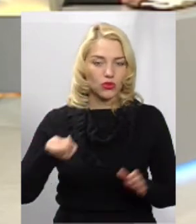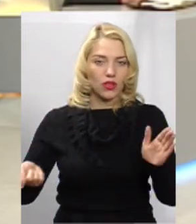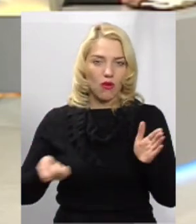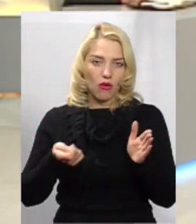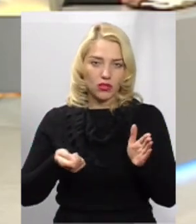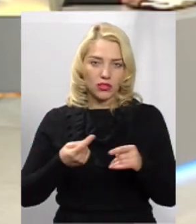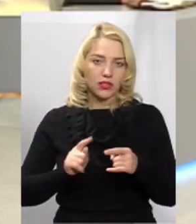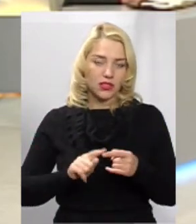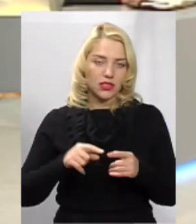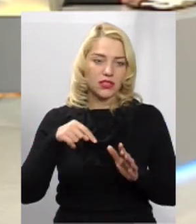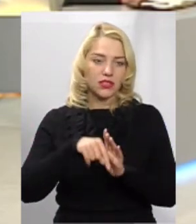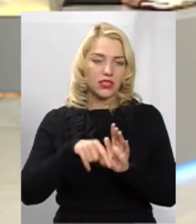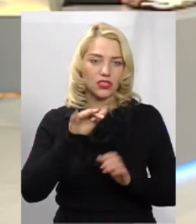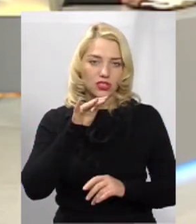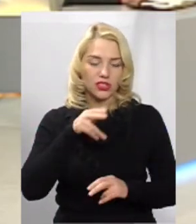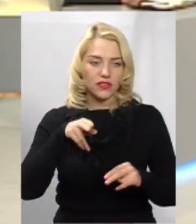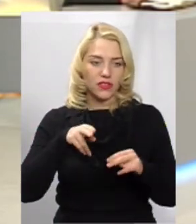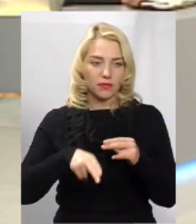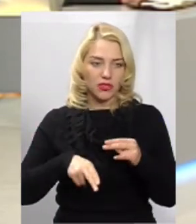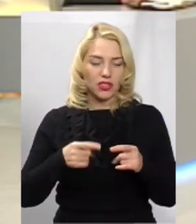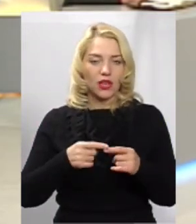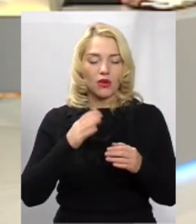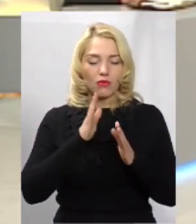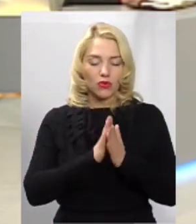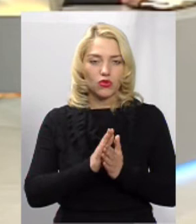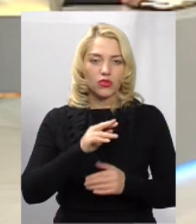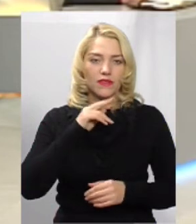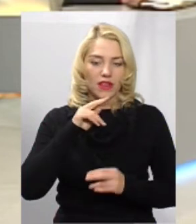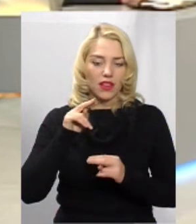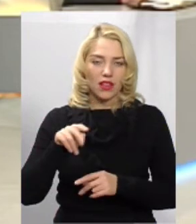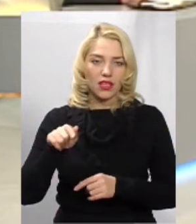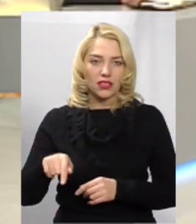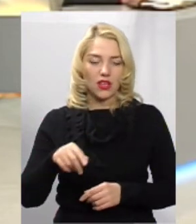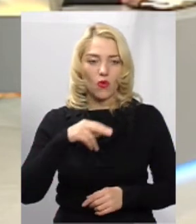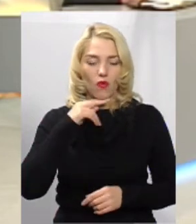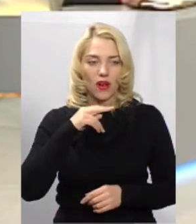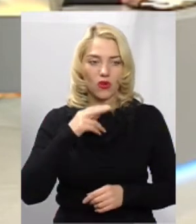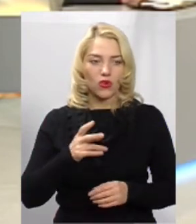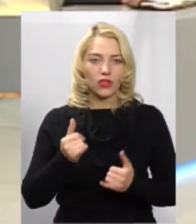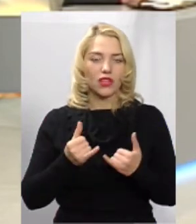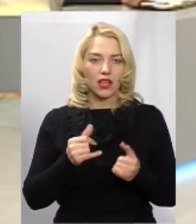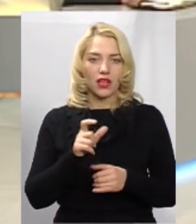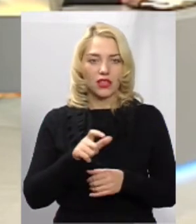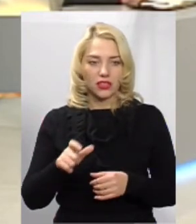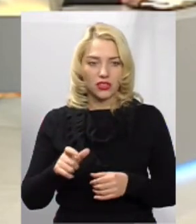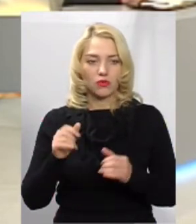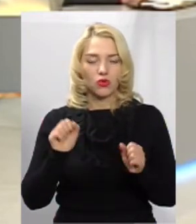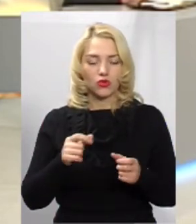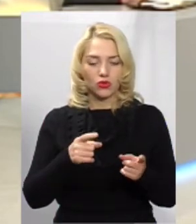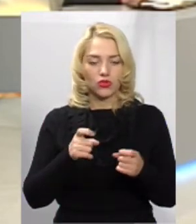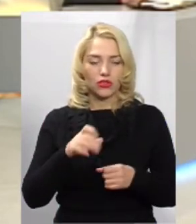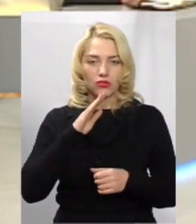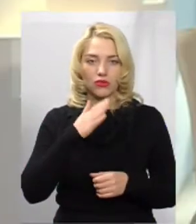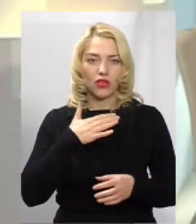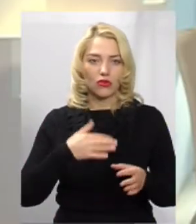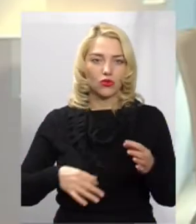це буде означати, що час вичерпано. Прошу звертати на нього увагу. Глядачі зможуть долучатися до